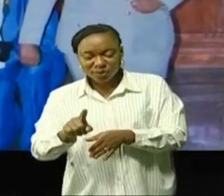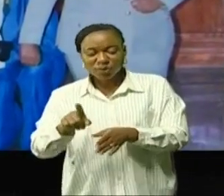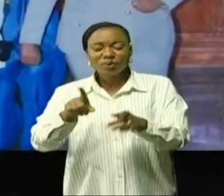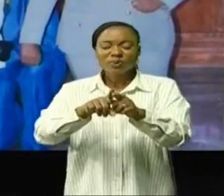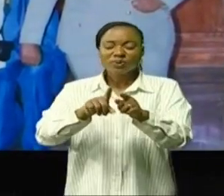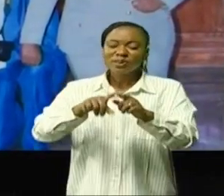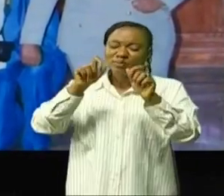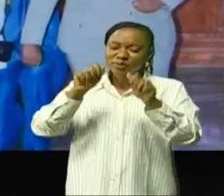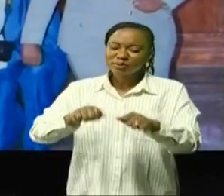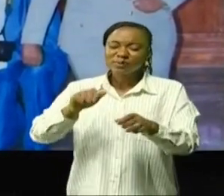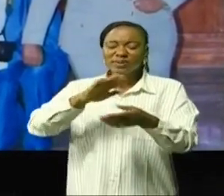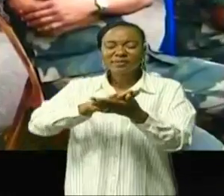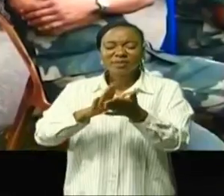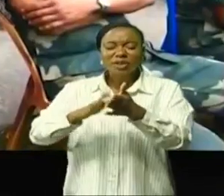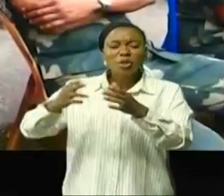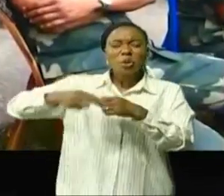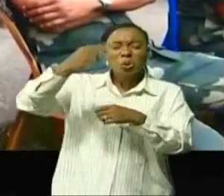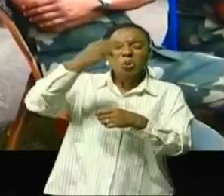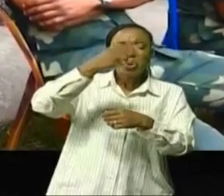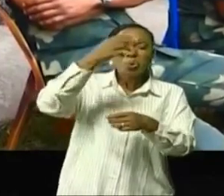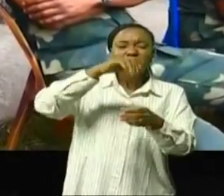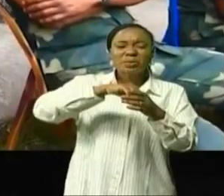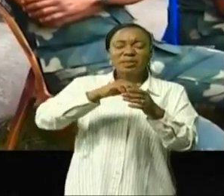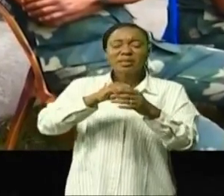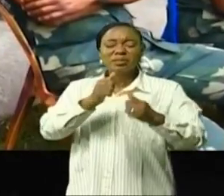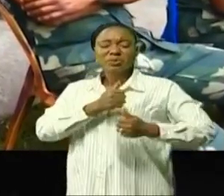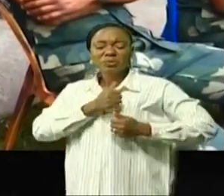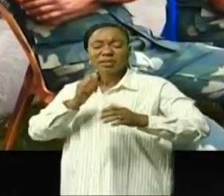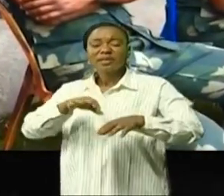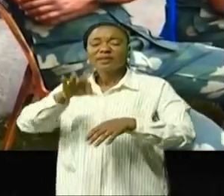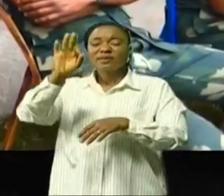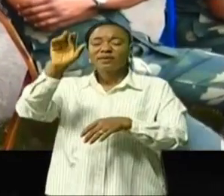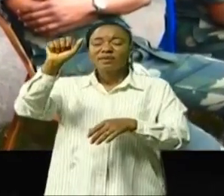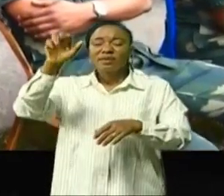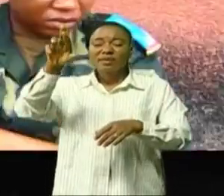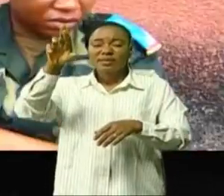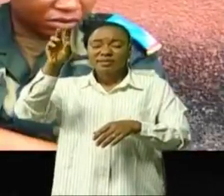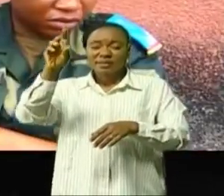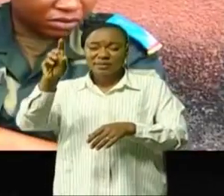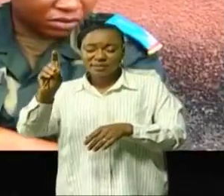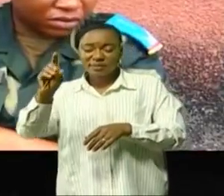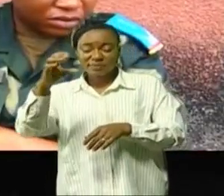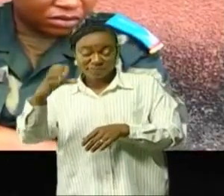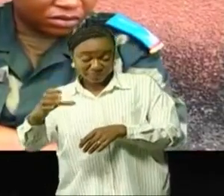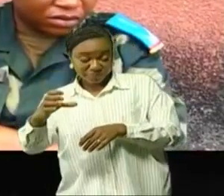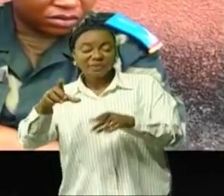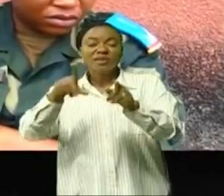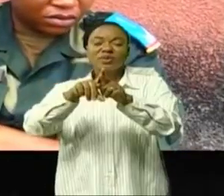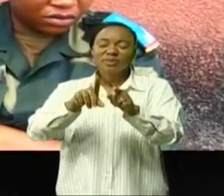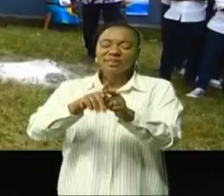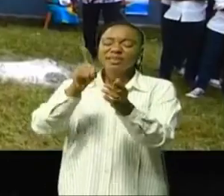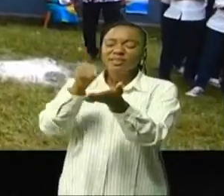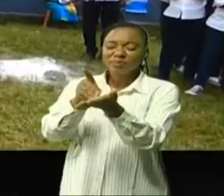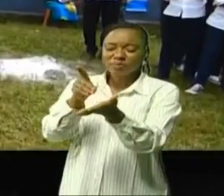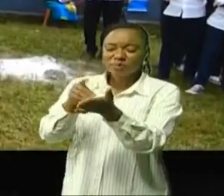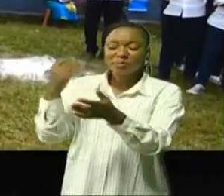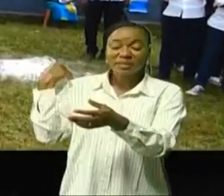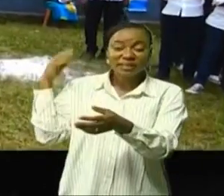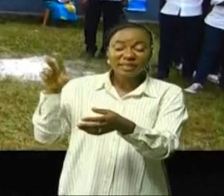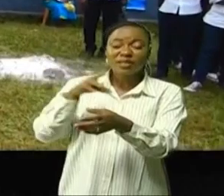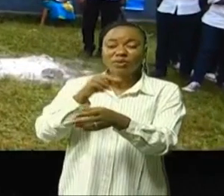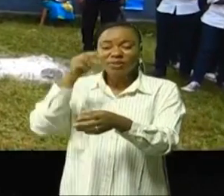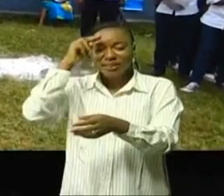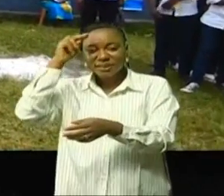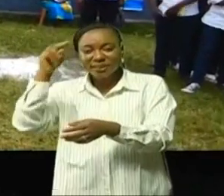et officiers supérieurs au sein des phares d'essai. Aussi, les filles universitaires, les diplômés d'État et celles